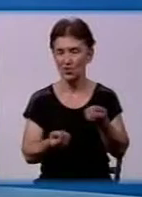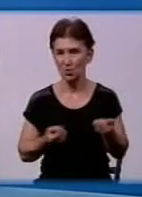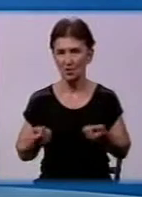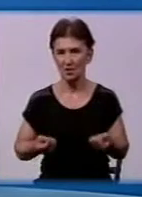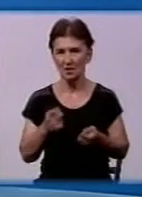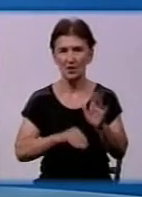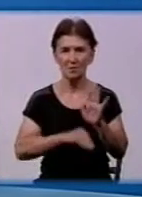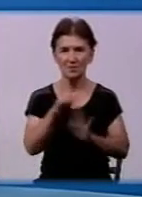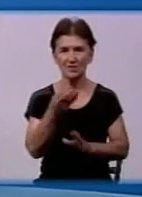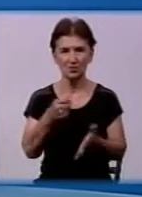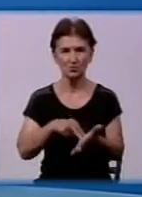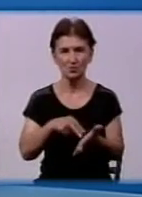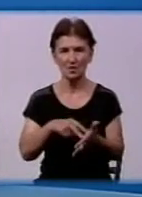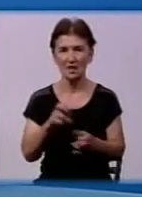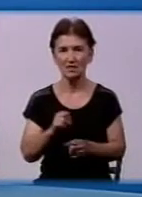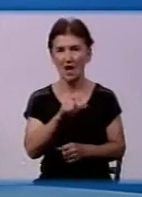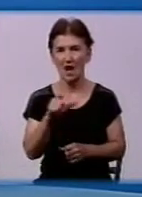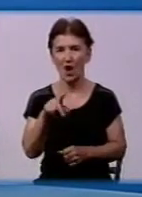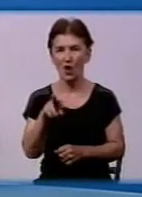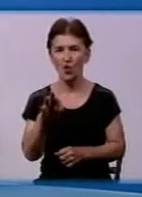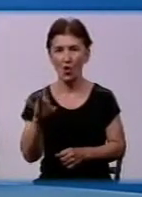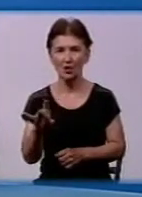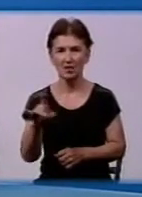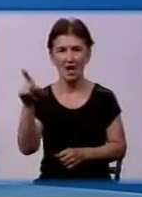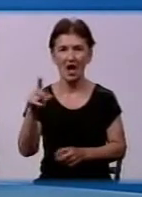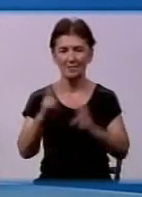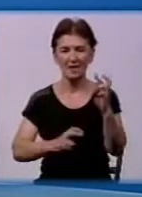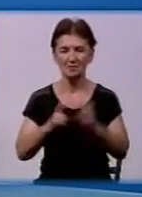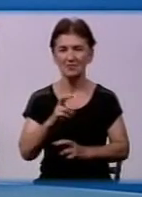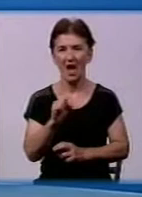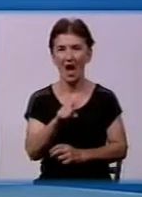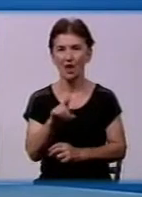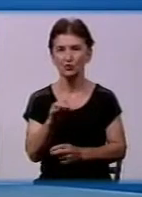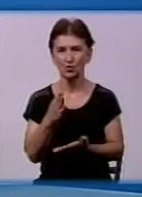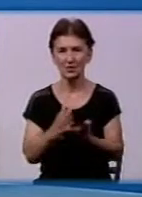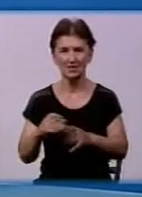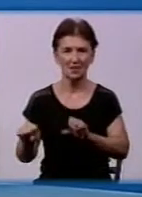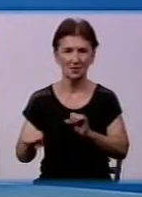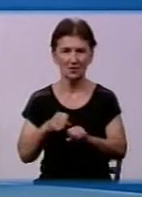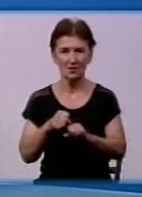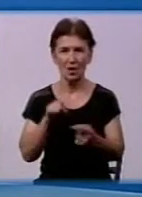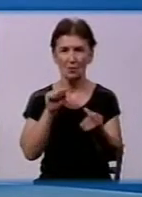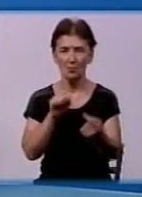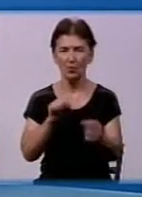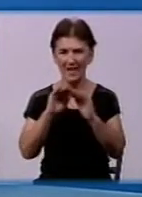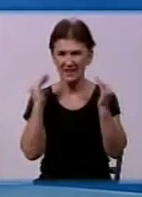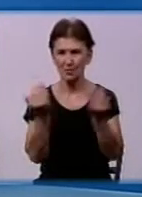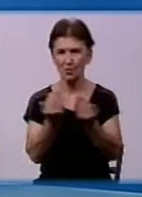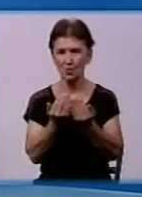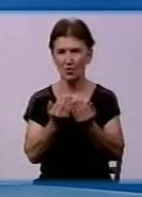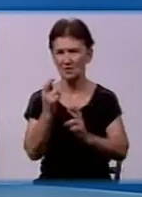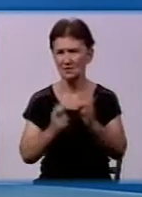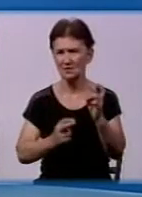Подвищення ціни на рідкий хлор підприємством «Дніпроазот» може містити порушення антимонопольного законодавства. Такий висновок